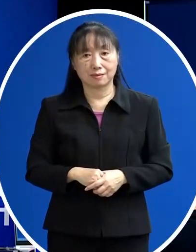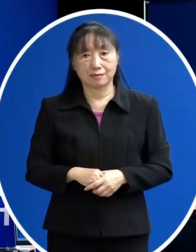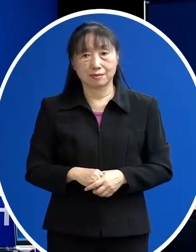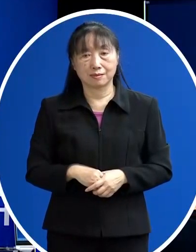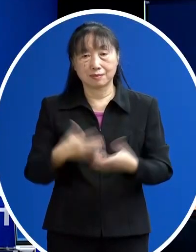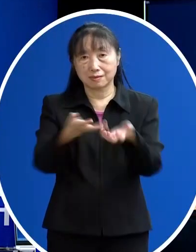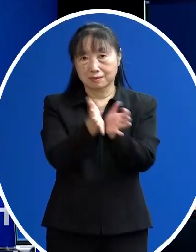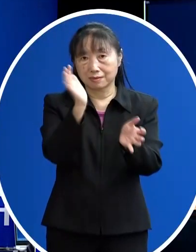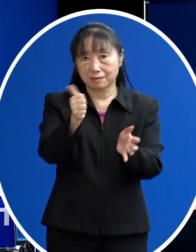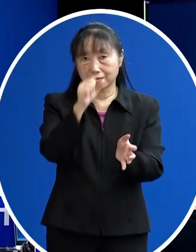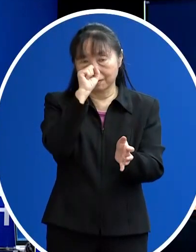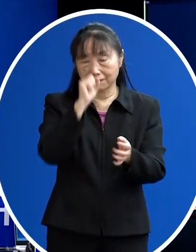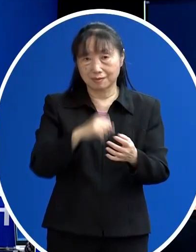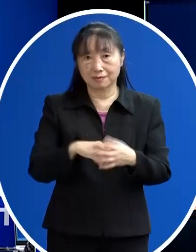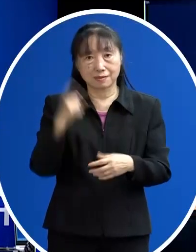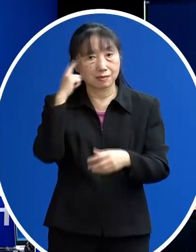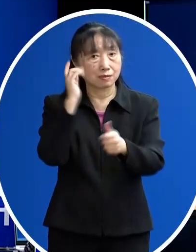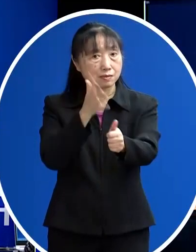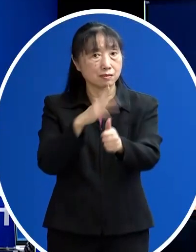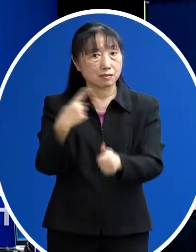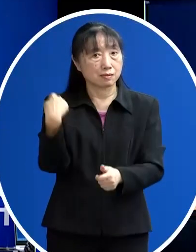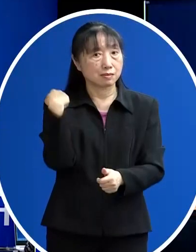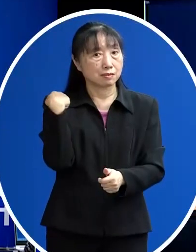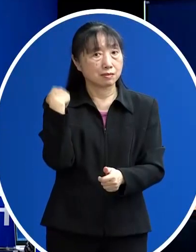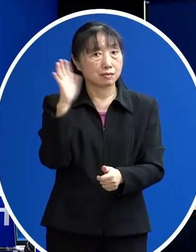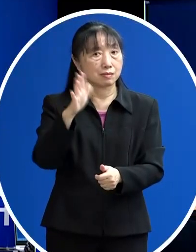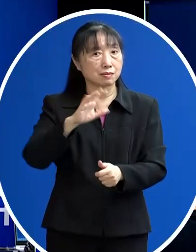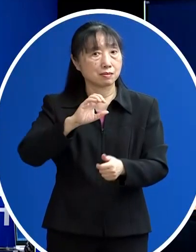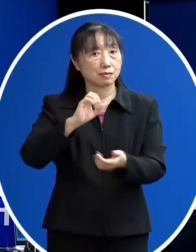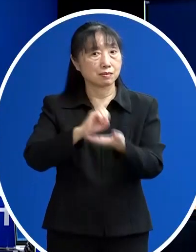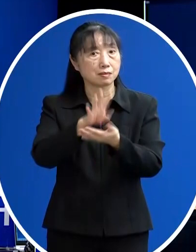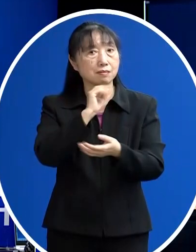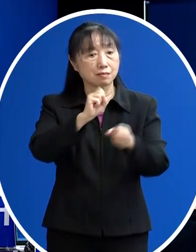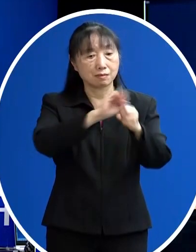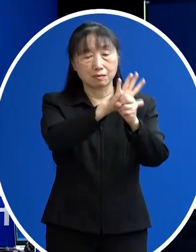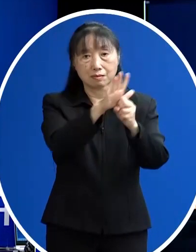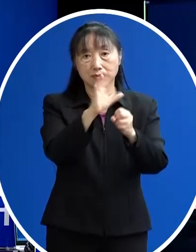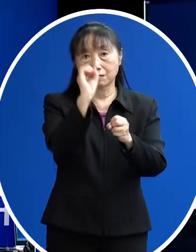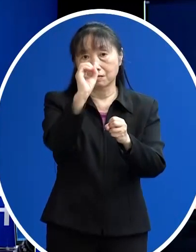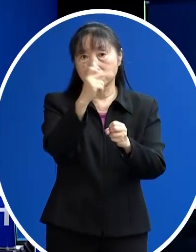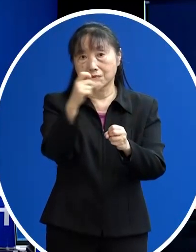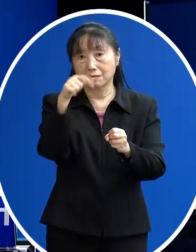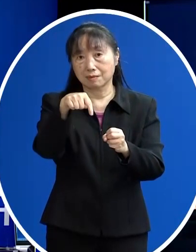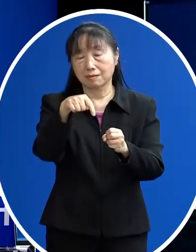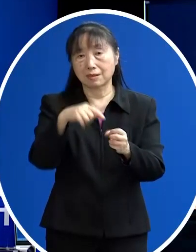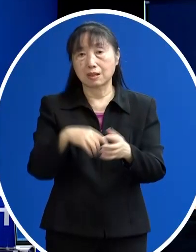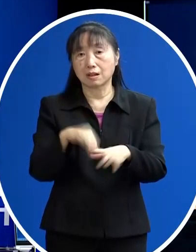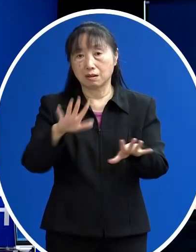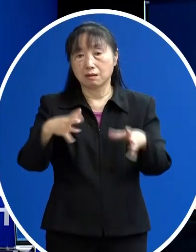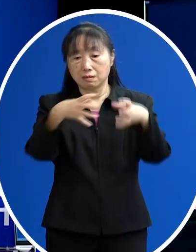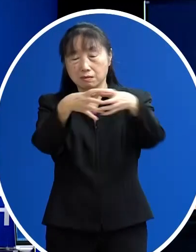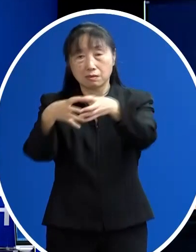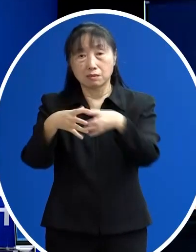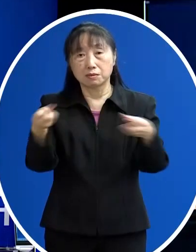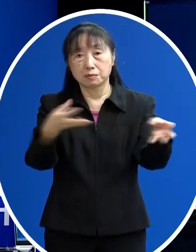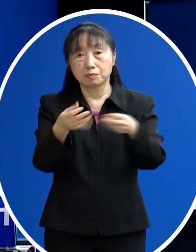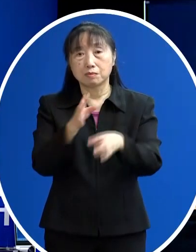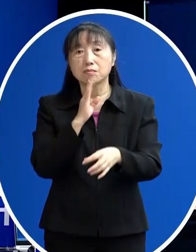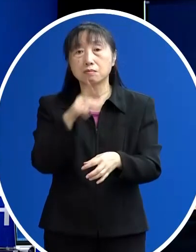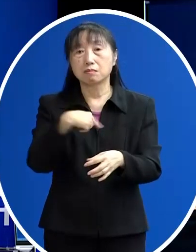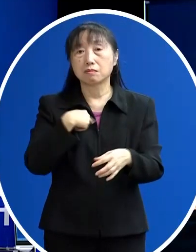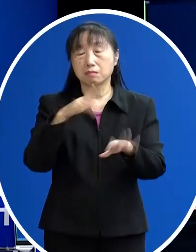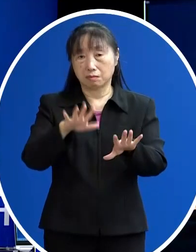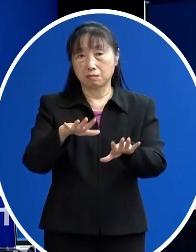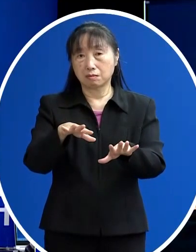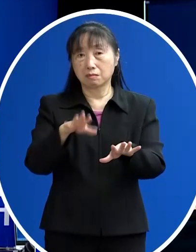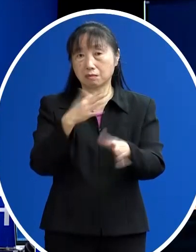部長好 想要請教一下 因為昨天部長有提到說這個OMER狂是進入本土 那因為現在群聚擴大 我們算是定調是進入